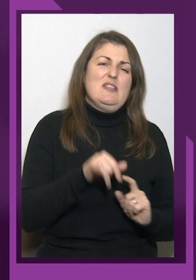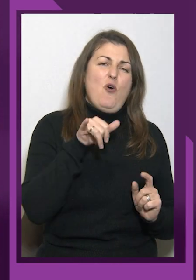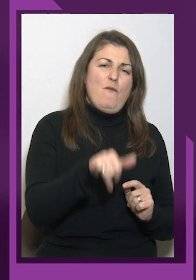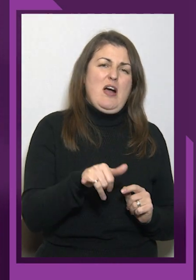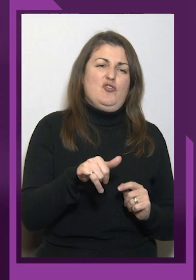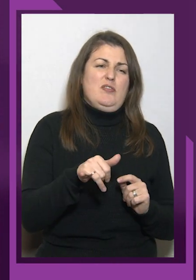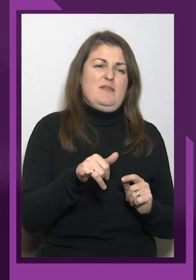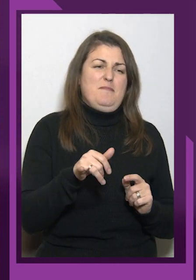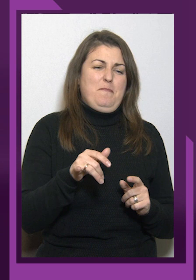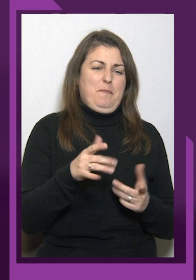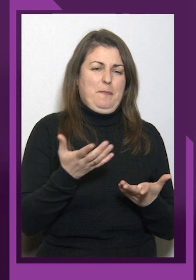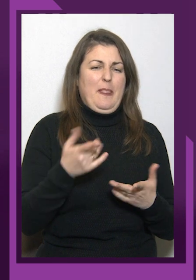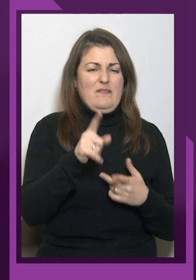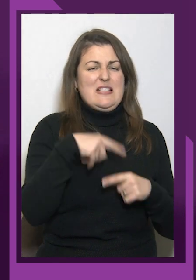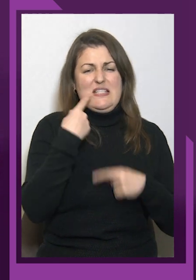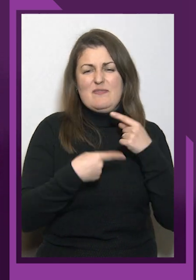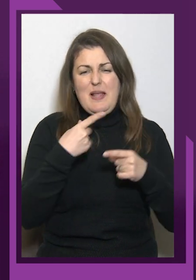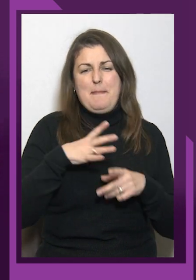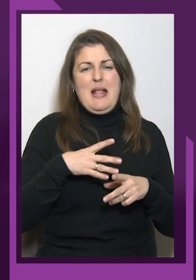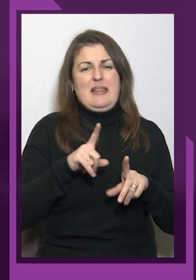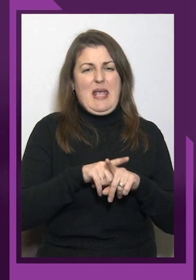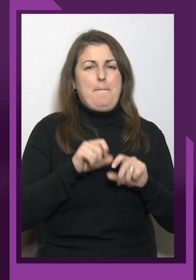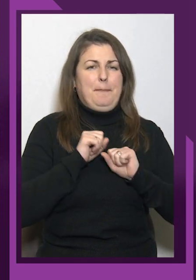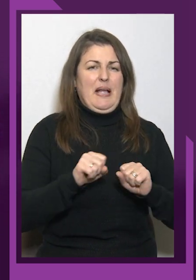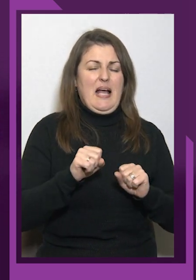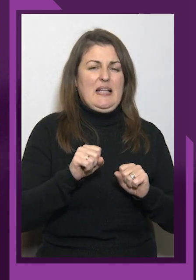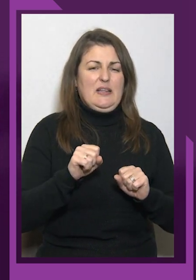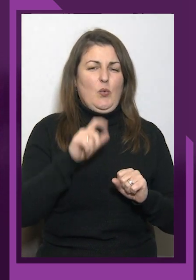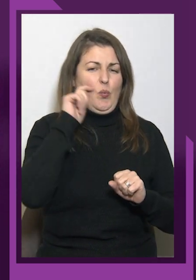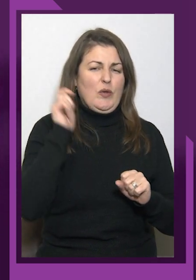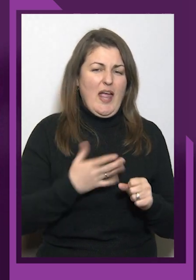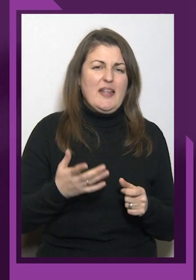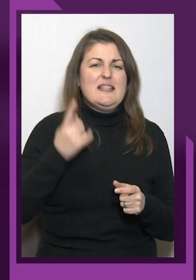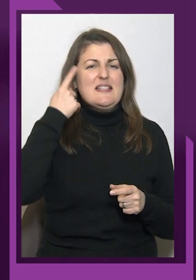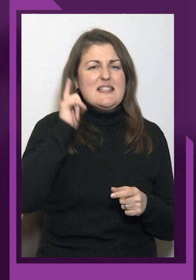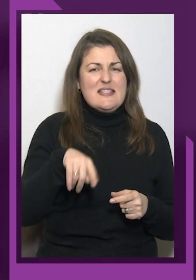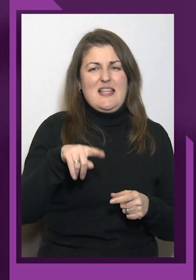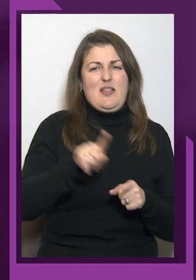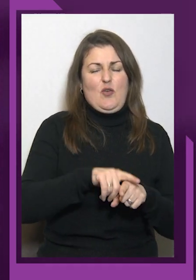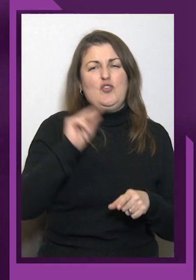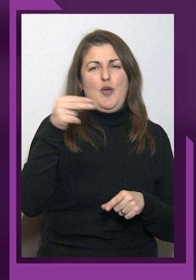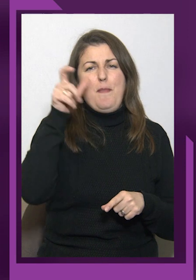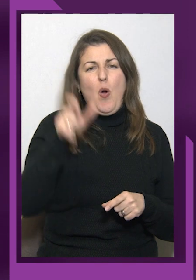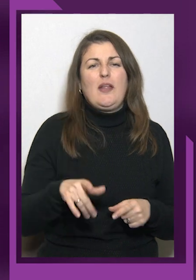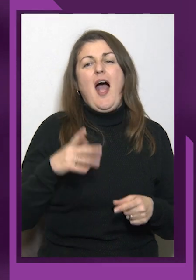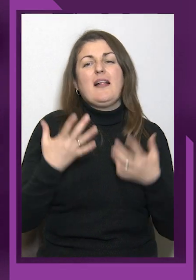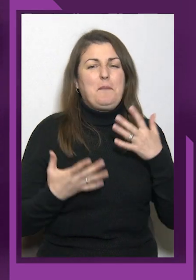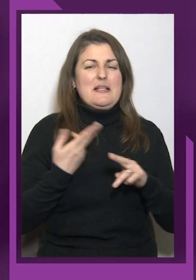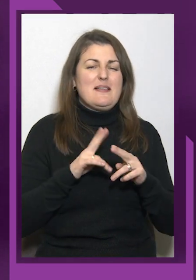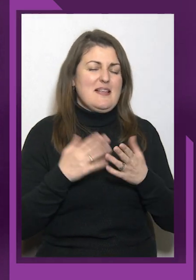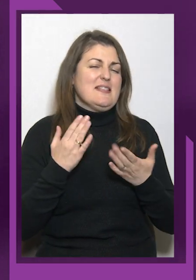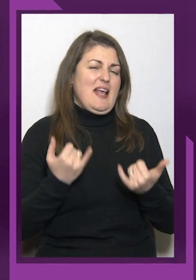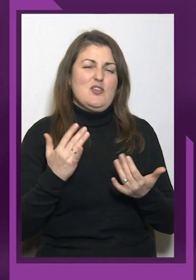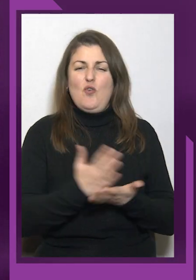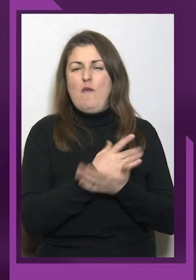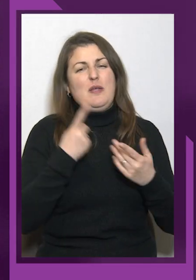України і знаною в сутті чемпіонкою, але, напевно, зараз це зовсім інший настрій і інший підхід до справи,